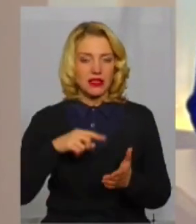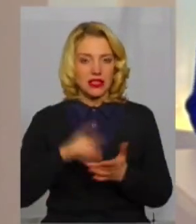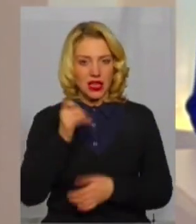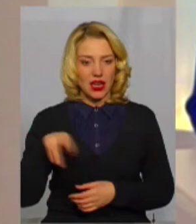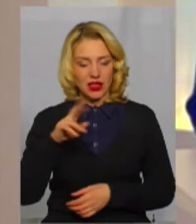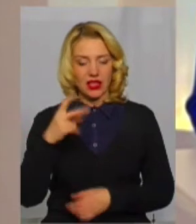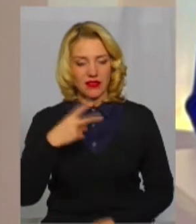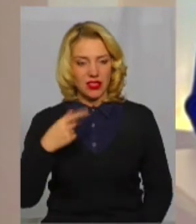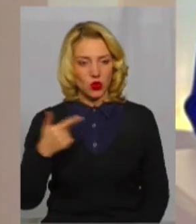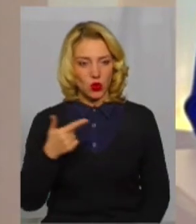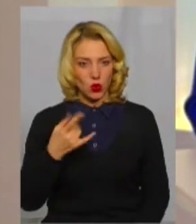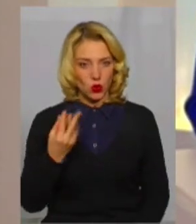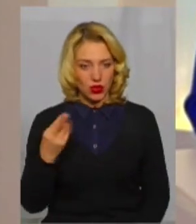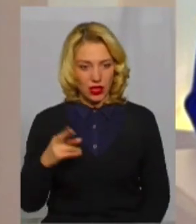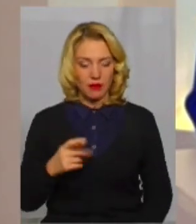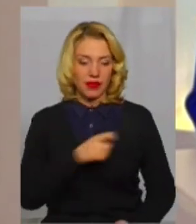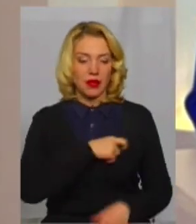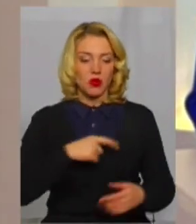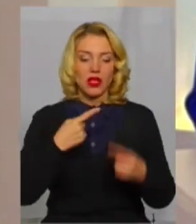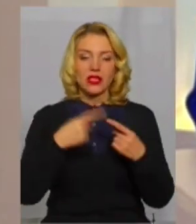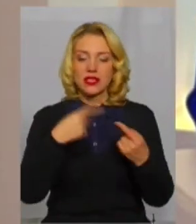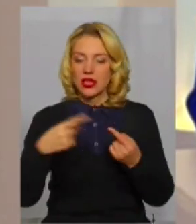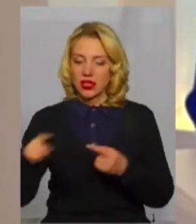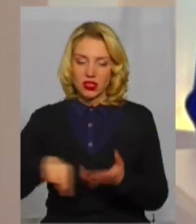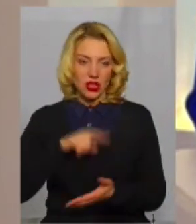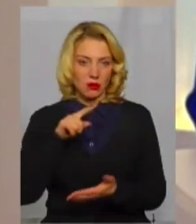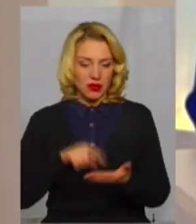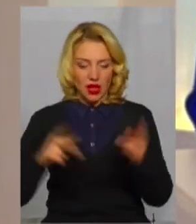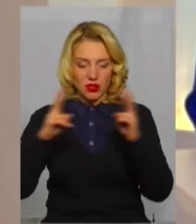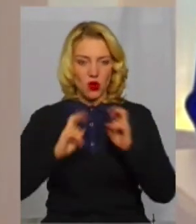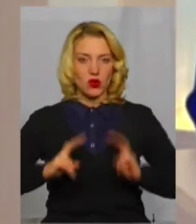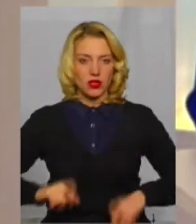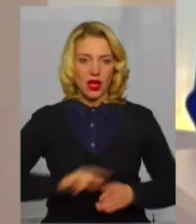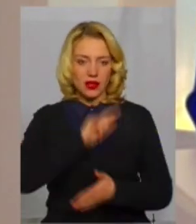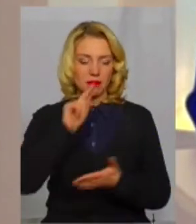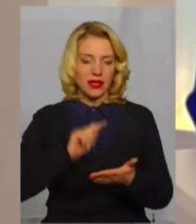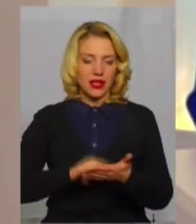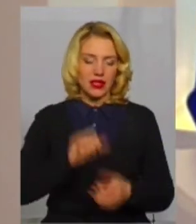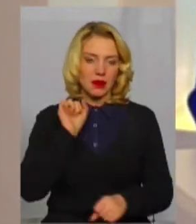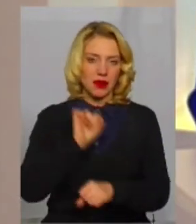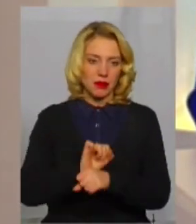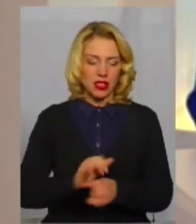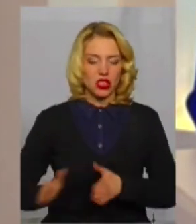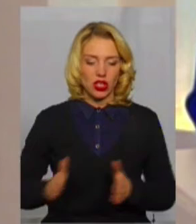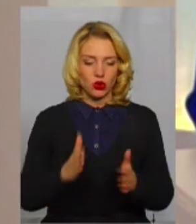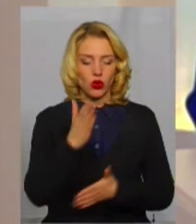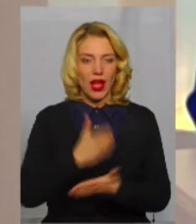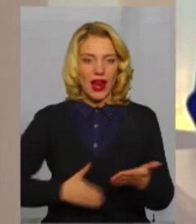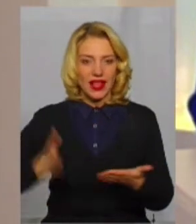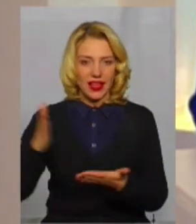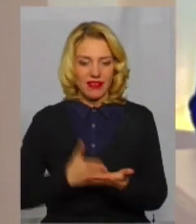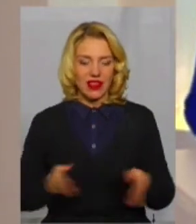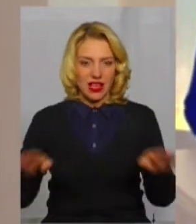грудня депутати серед інших питань розглядали і питання припинення шляхом ліквідації трьох